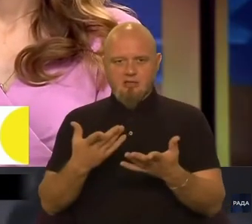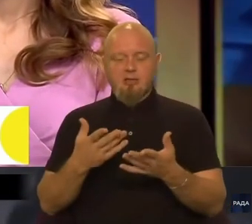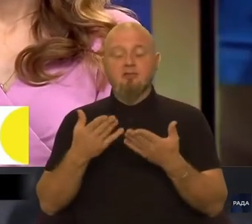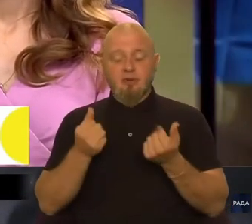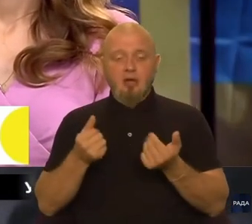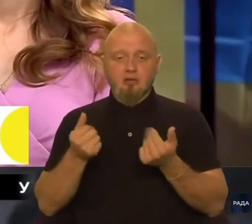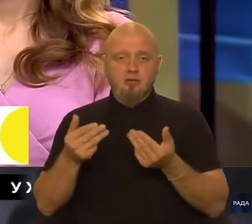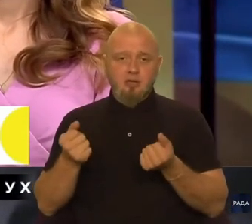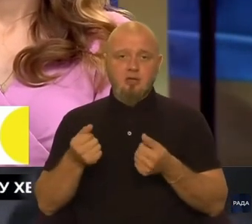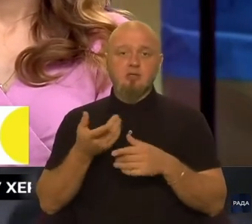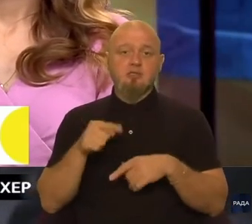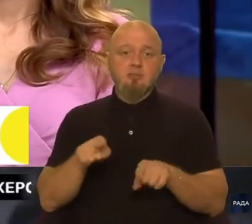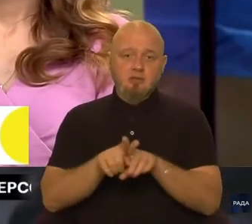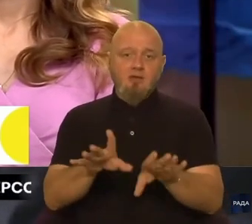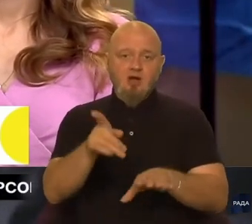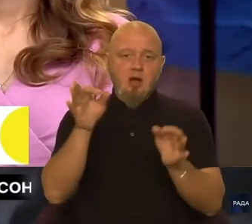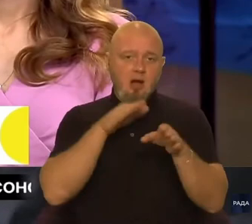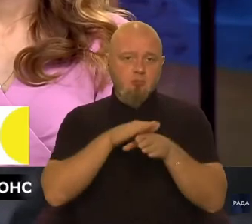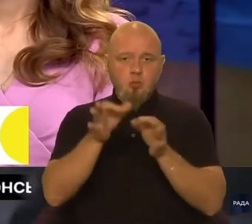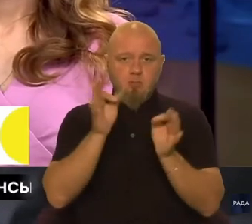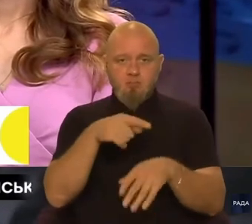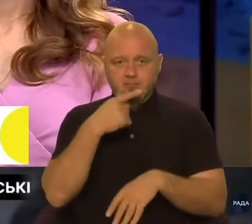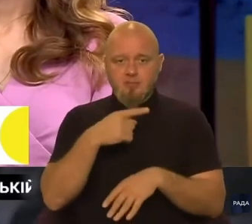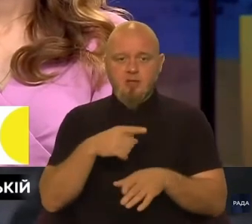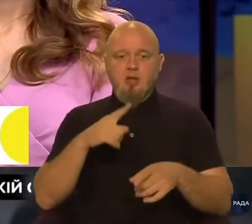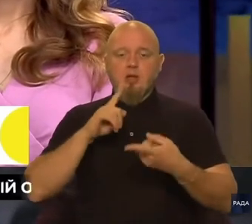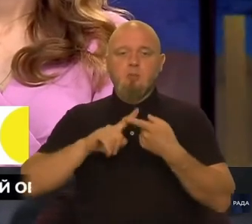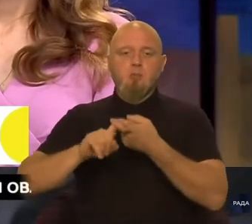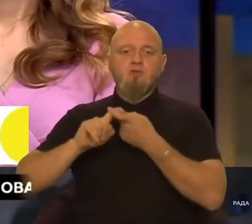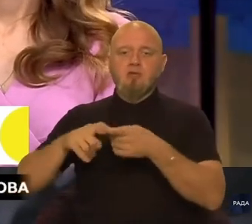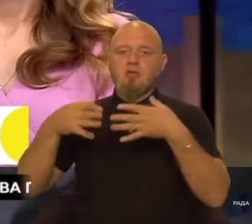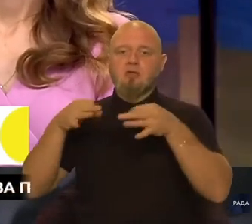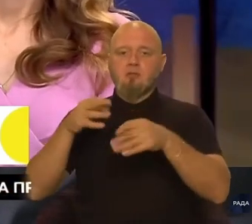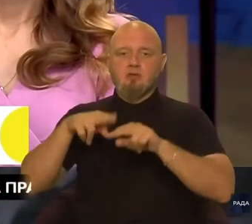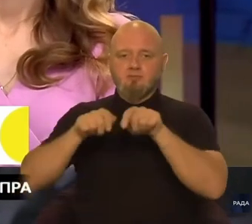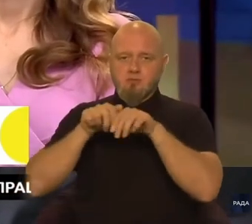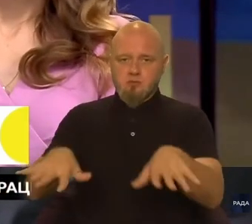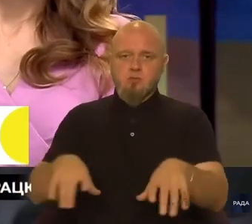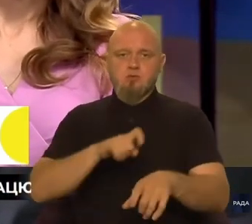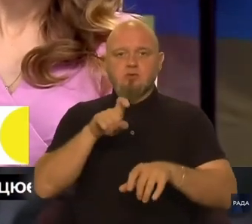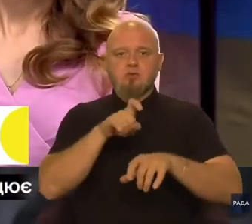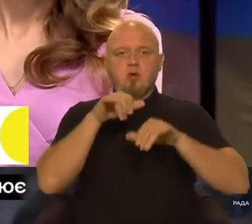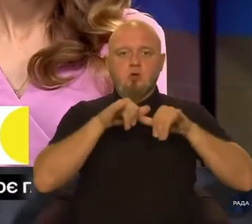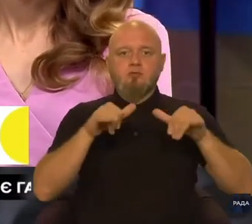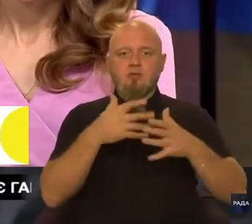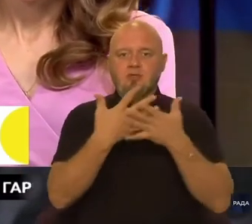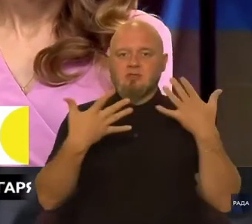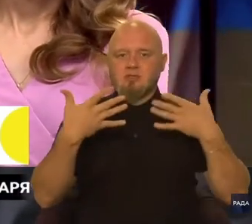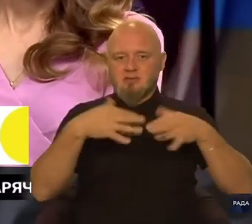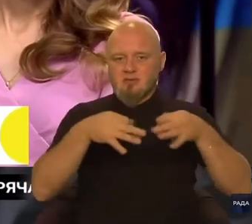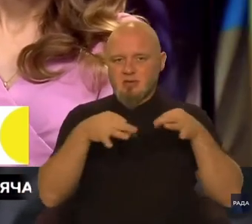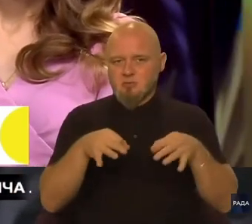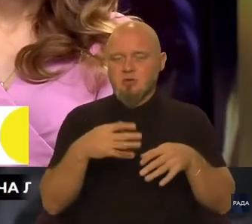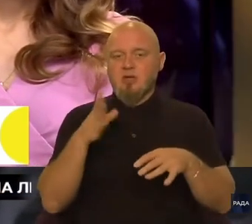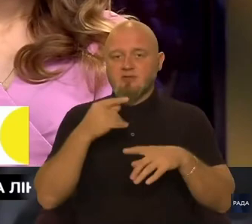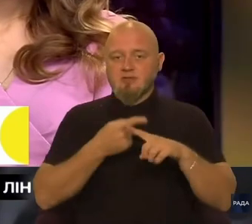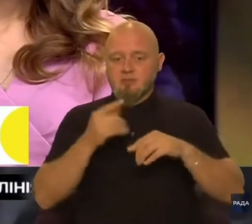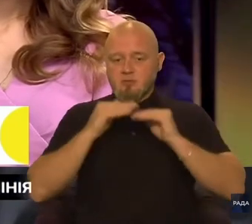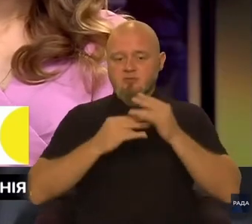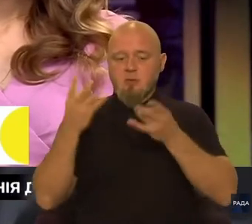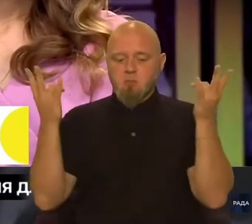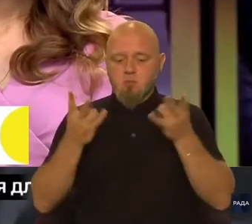Так, саме так абсолютно. Праві пов'язані транспортною інфраструктуру, з розвитком різних видів транспорту, всі ці професії